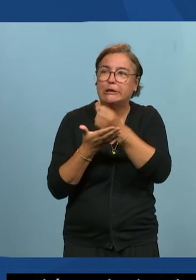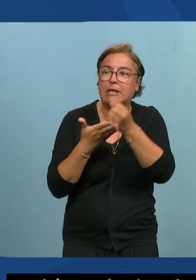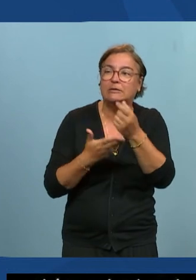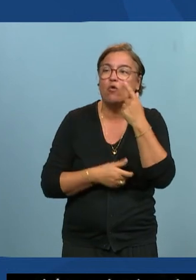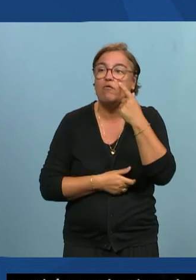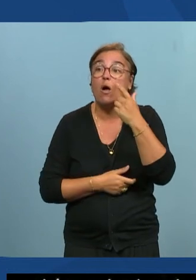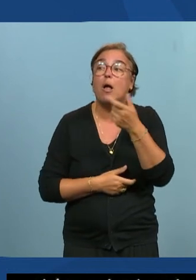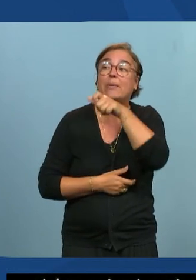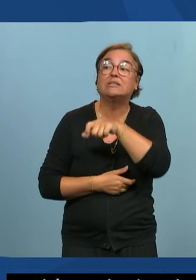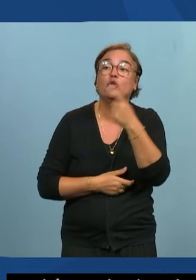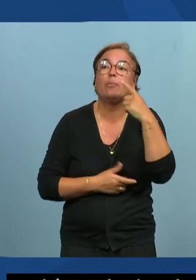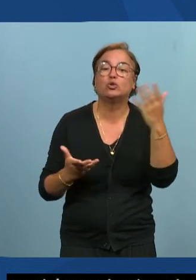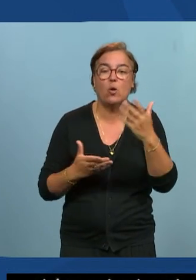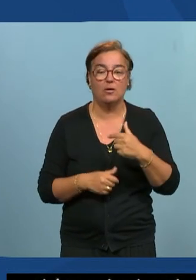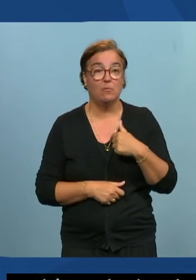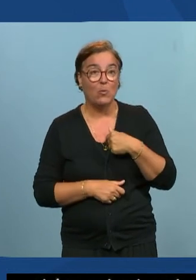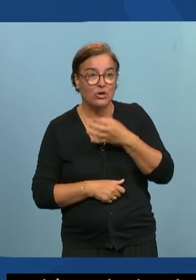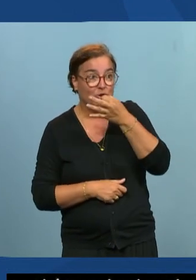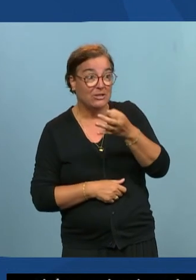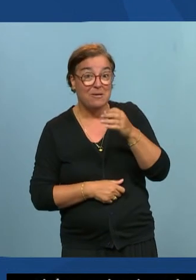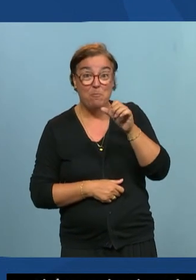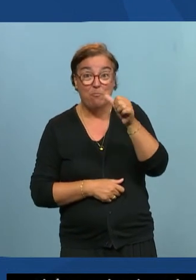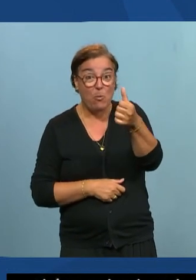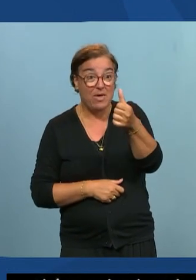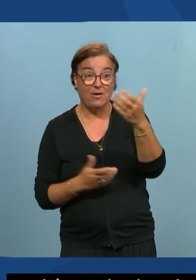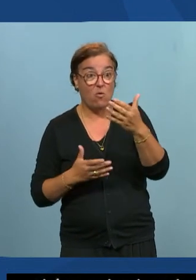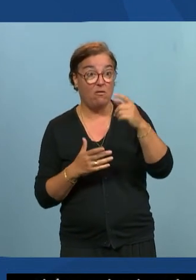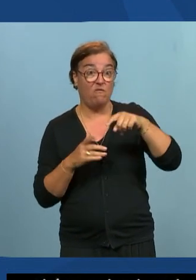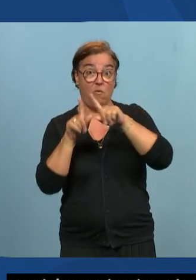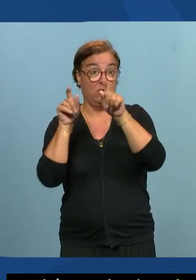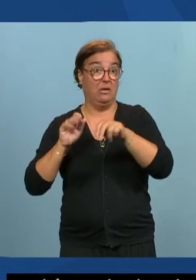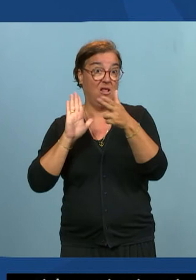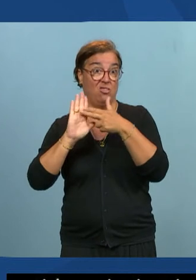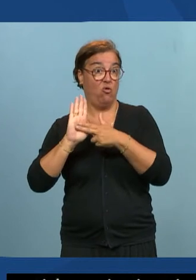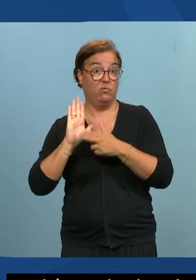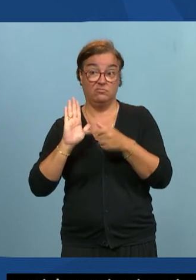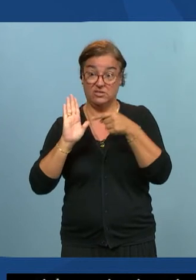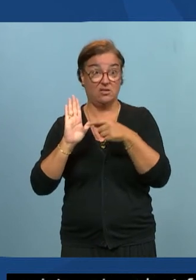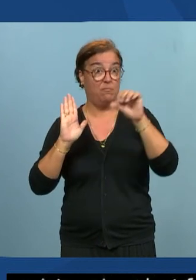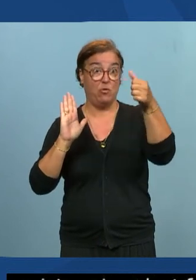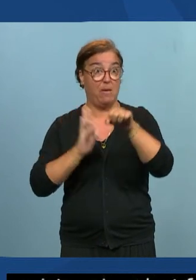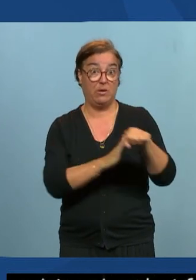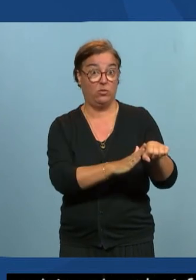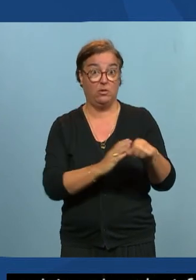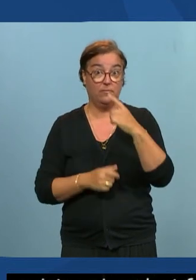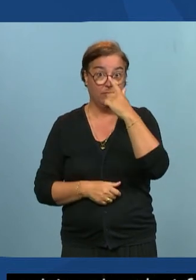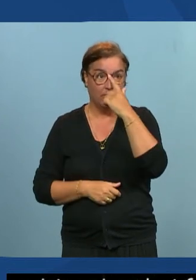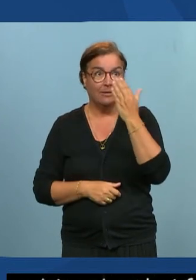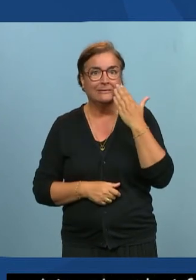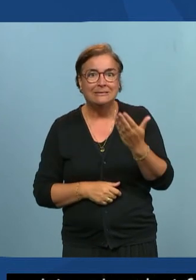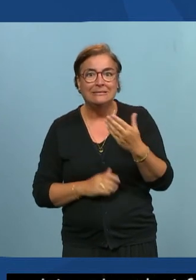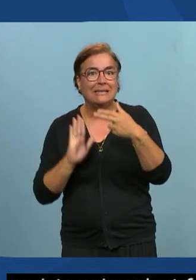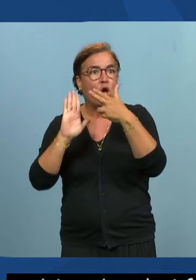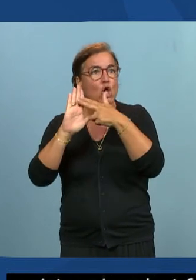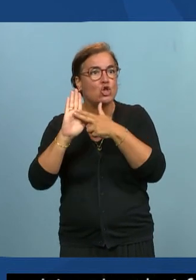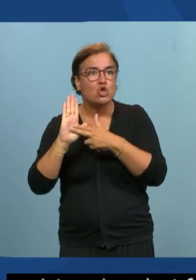personnes en pensent je leur dis la première base c'est d'abord de respecter la norme parce que si de toute façon la norme vous dit que vous avez